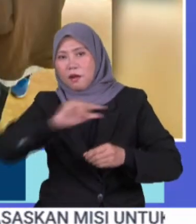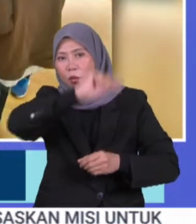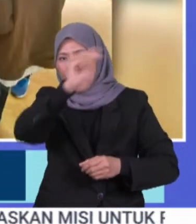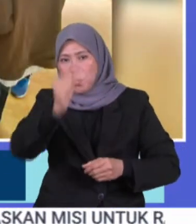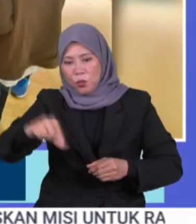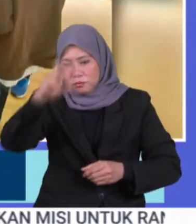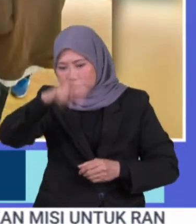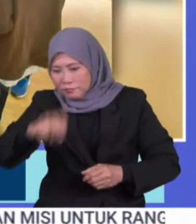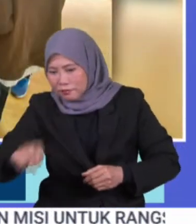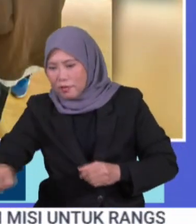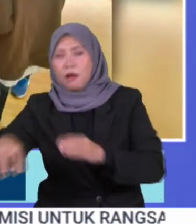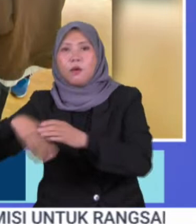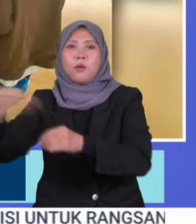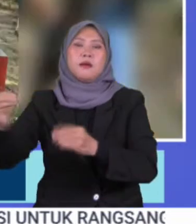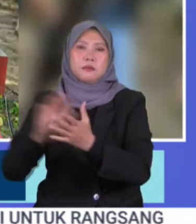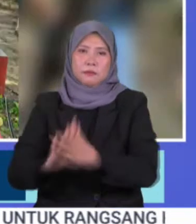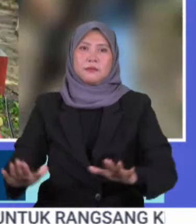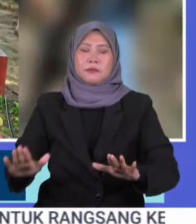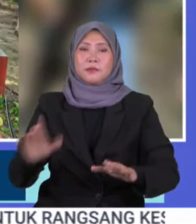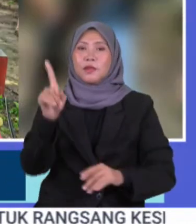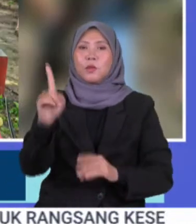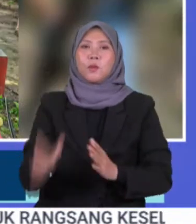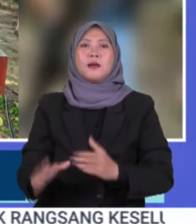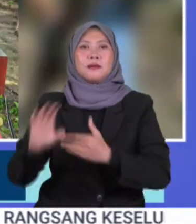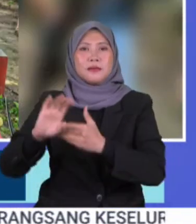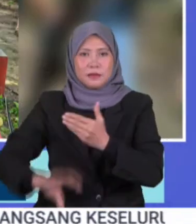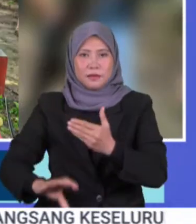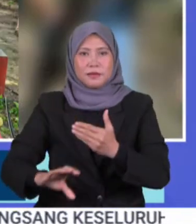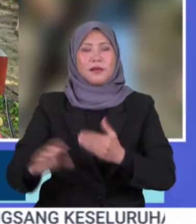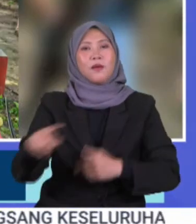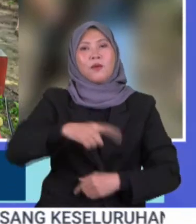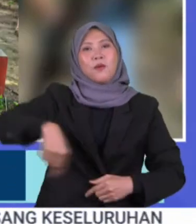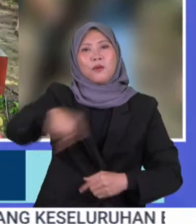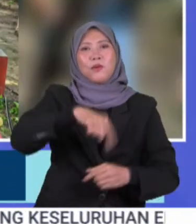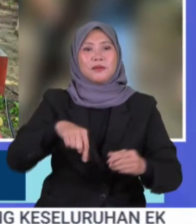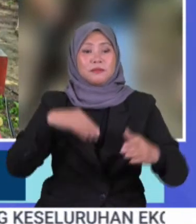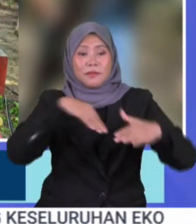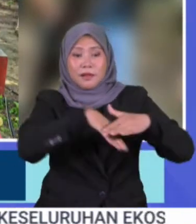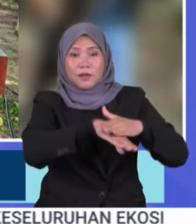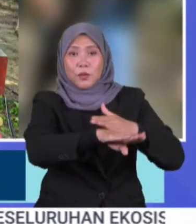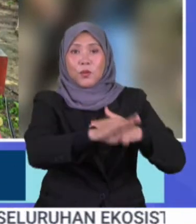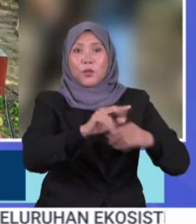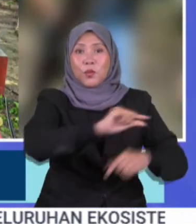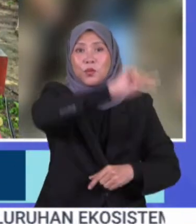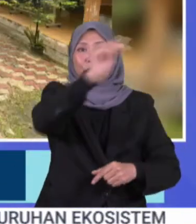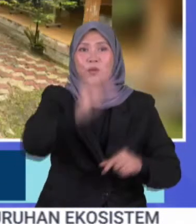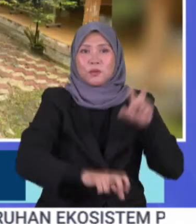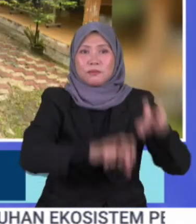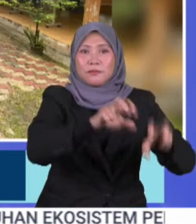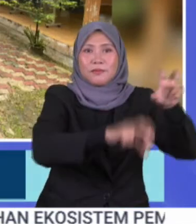belatan pagi tadi Seorang mengalami cederingan dan kesemua mangsa memasuki gunung kami selalu